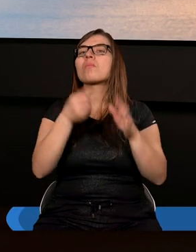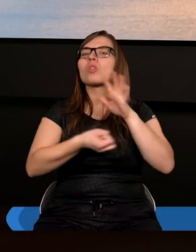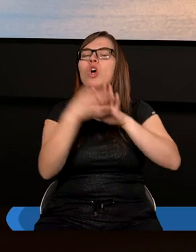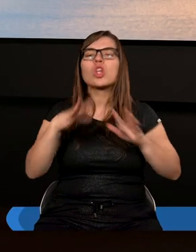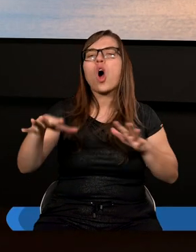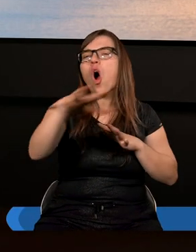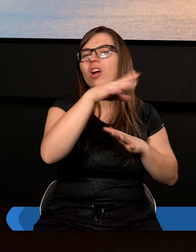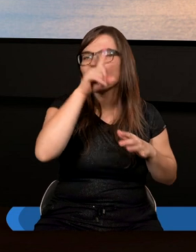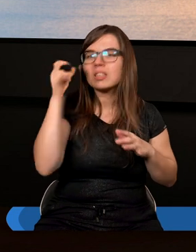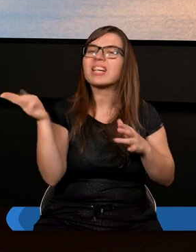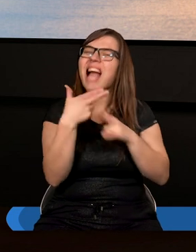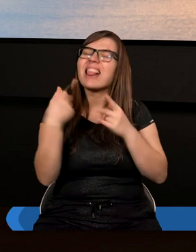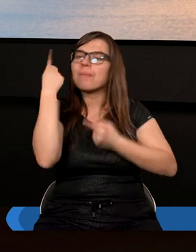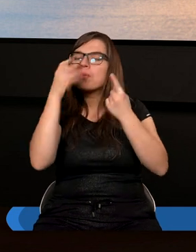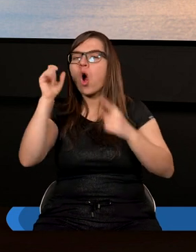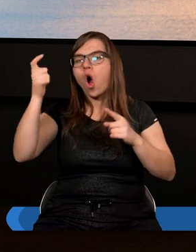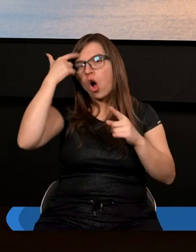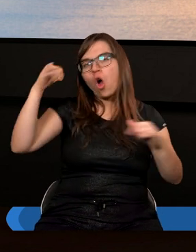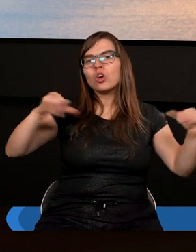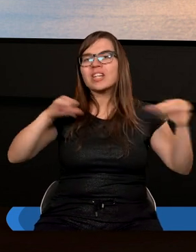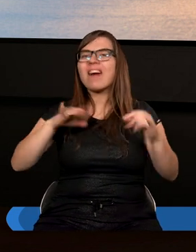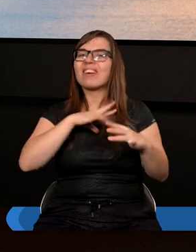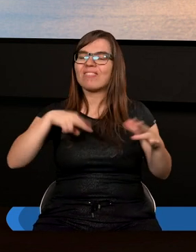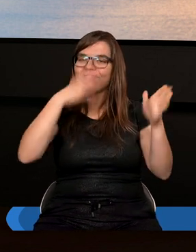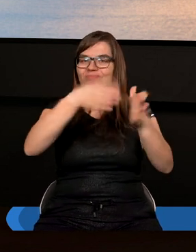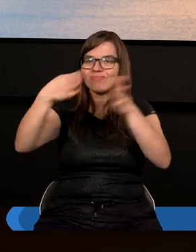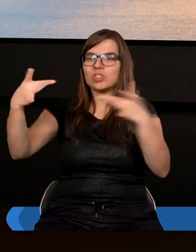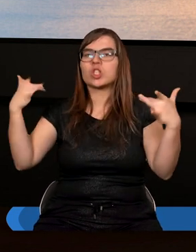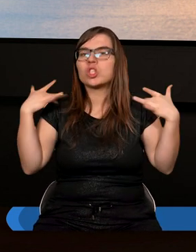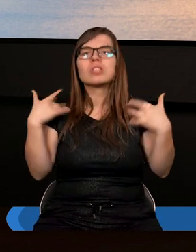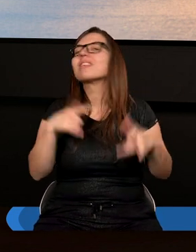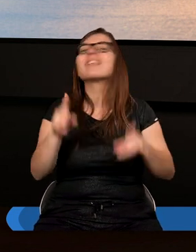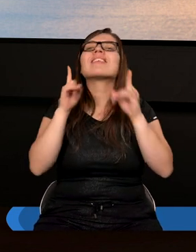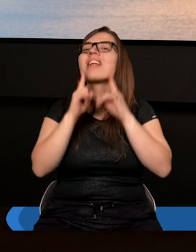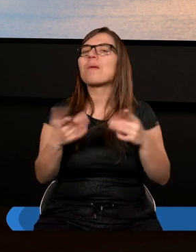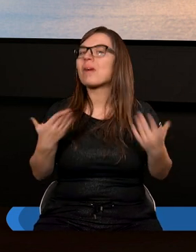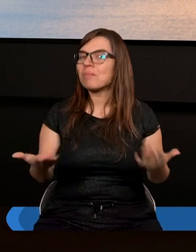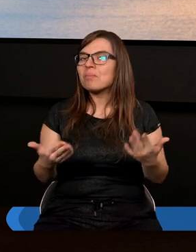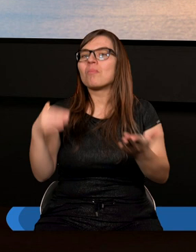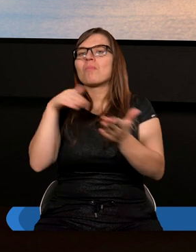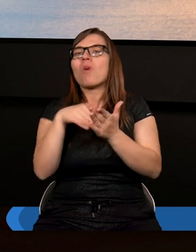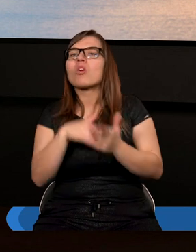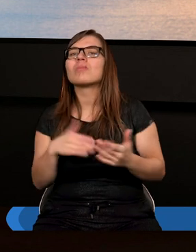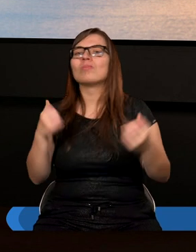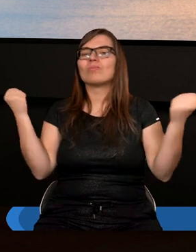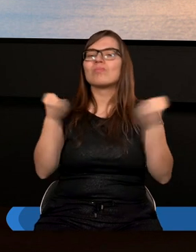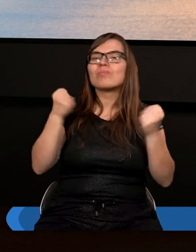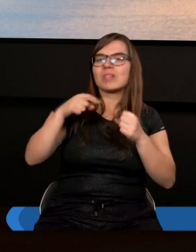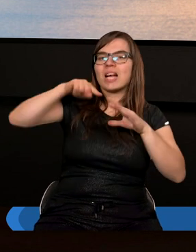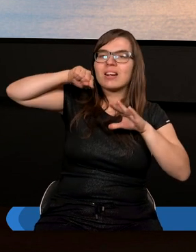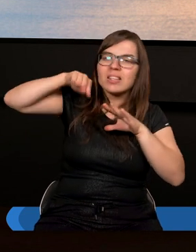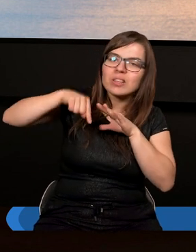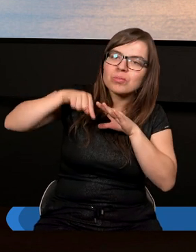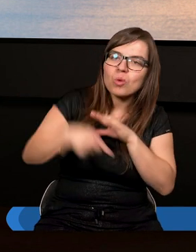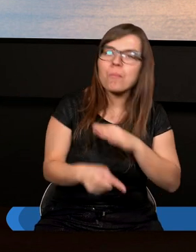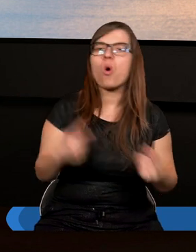roli szefarstwa w naszym życiu, to tak naprawdę potrzebujemy głęboko zastanowić się nad rolą